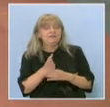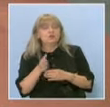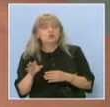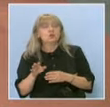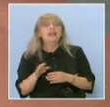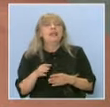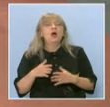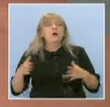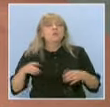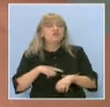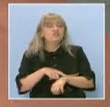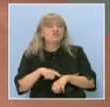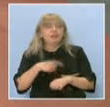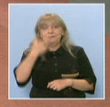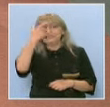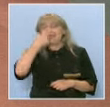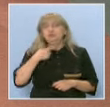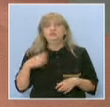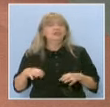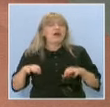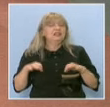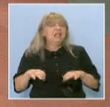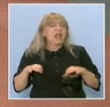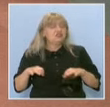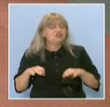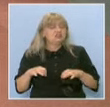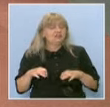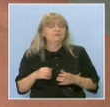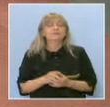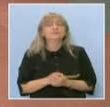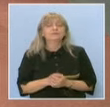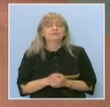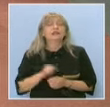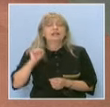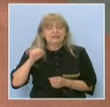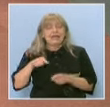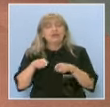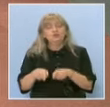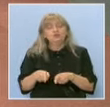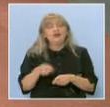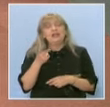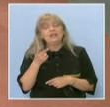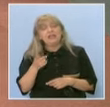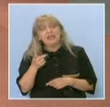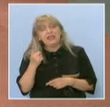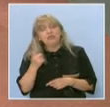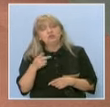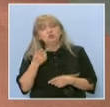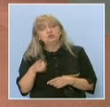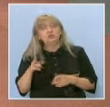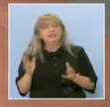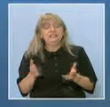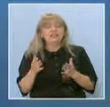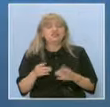време за индивидуалните качества в частта развитие? Със сигурност, да, това е едно от другите неща, които учениците искат много, е